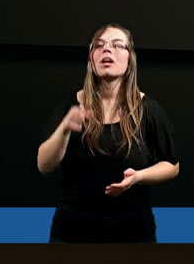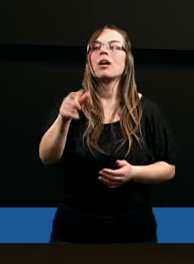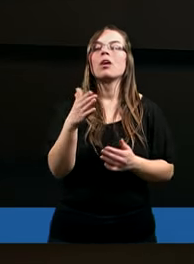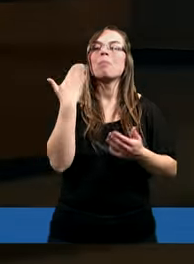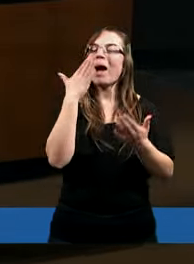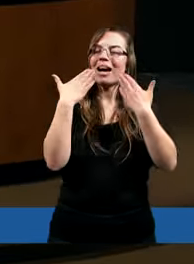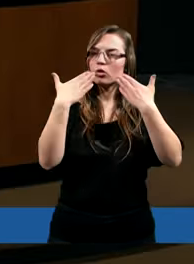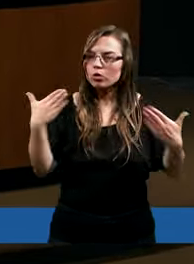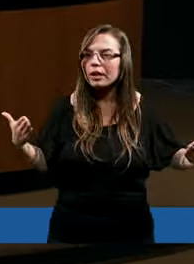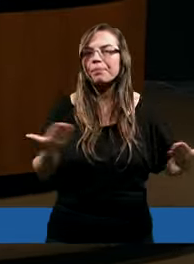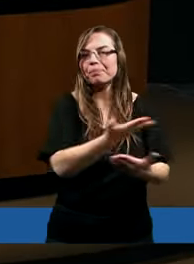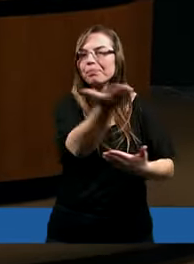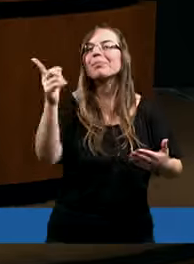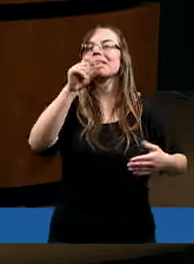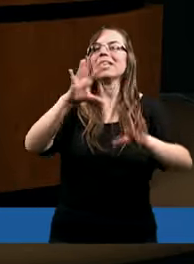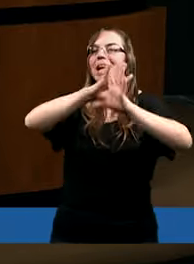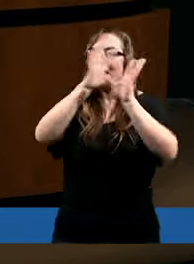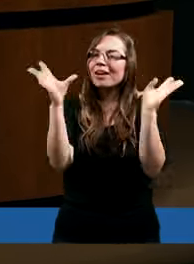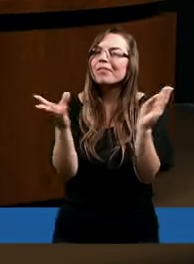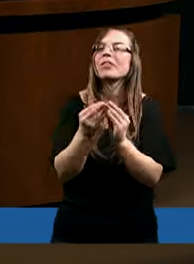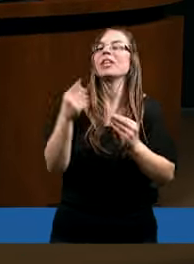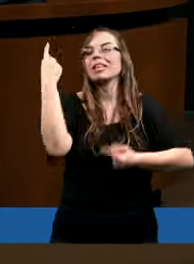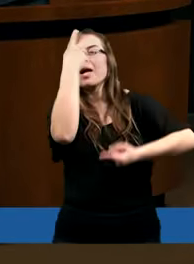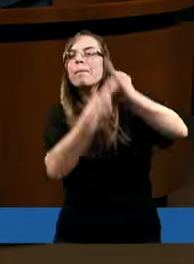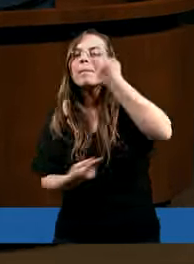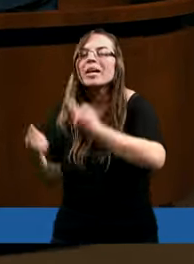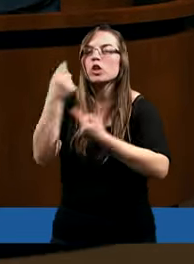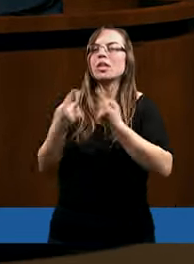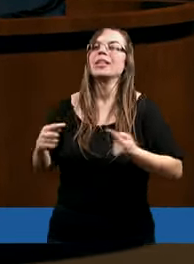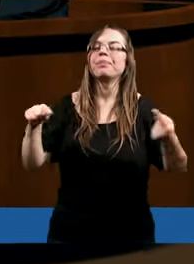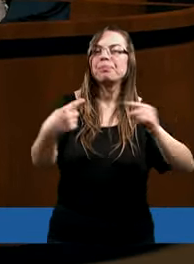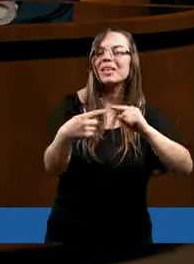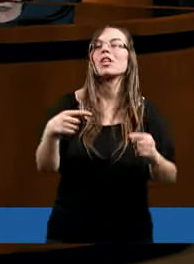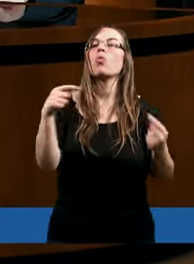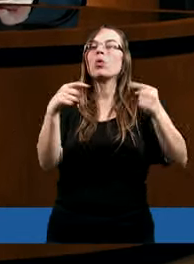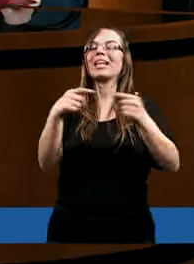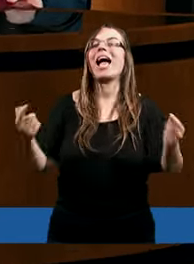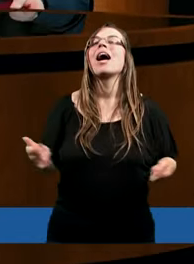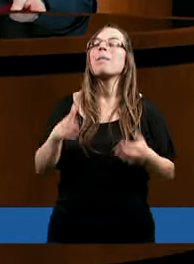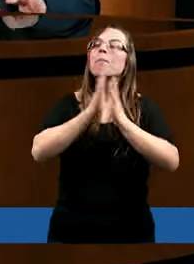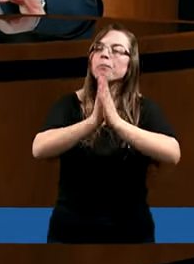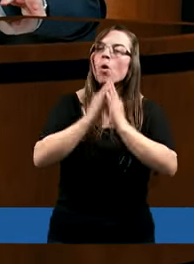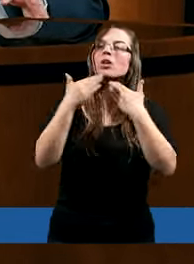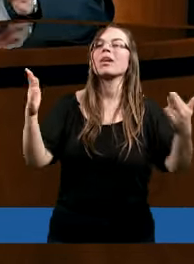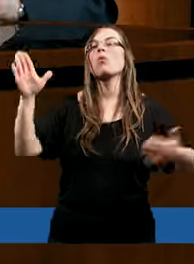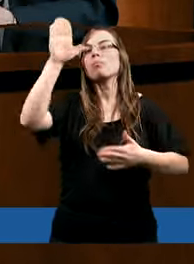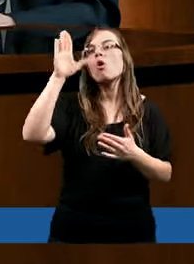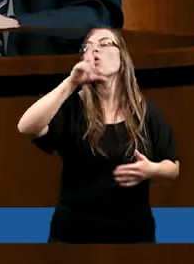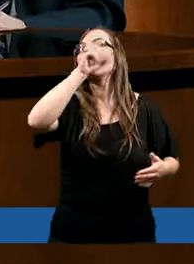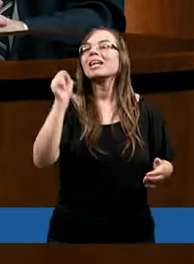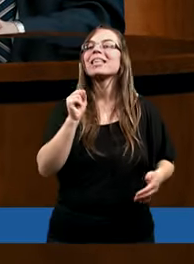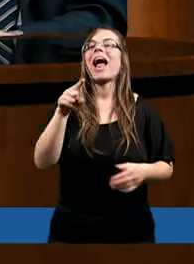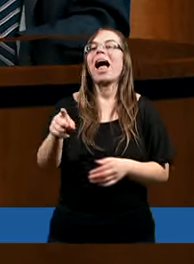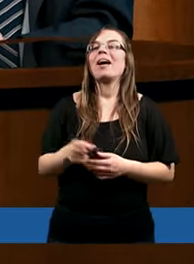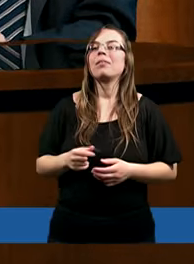Bardzo dziękuję za wasze myśli. Podziękujmy też Panu za